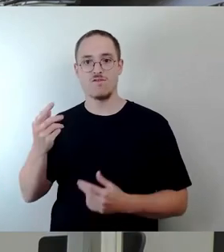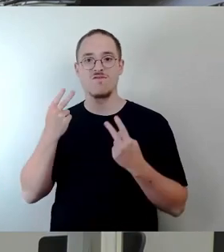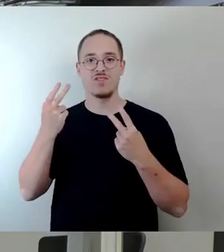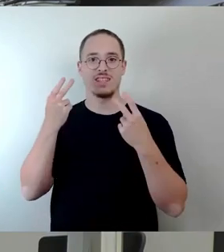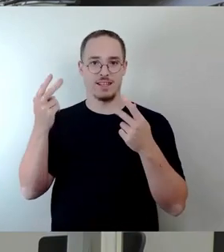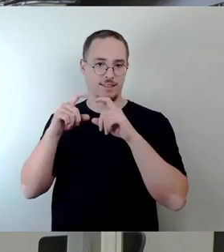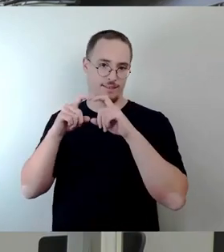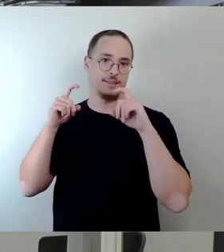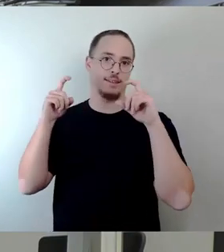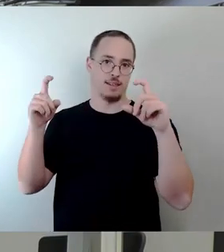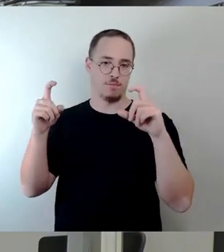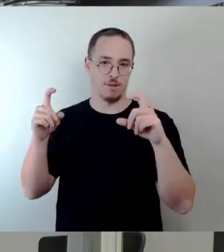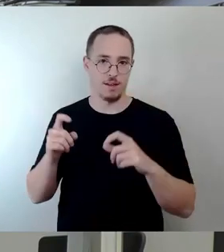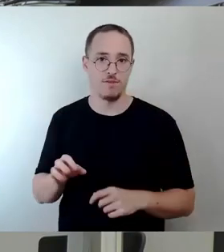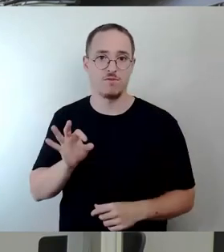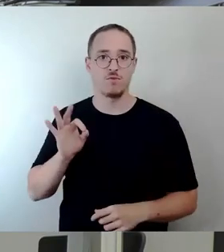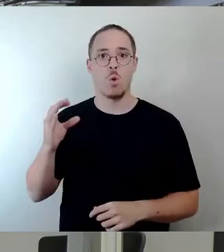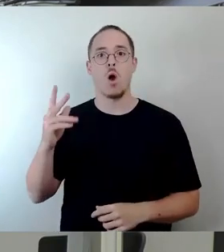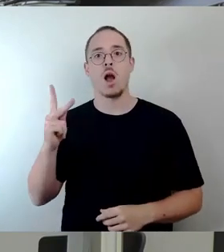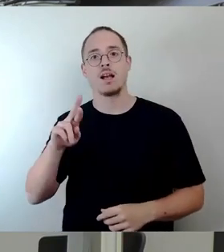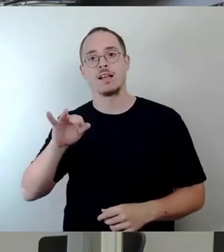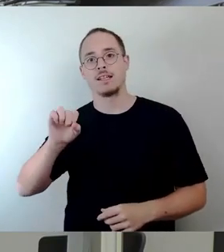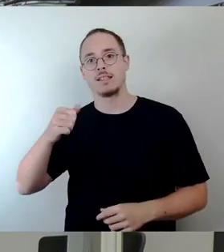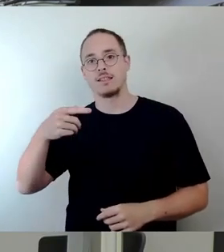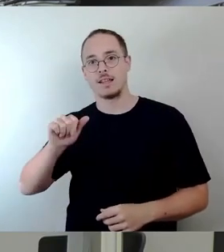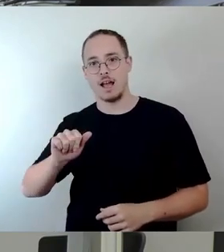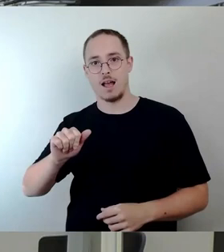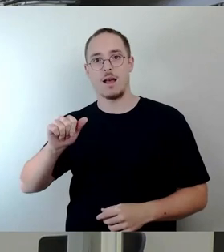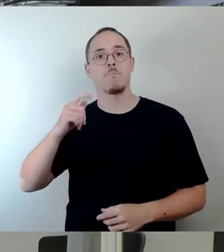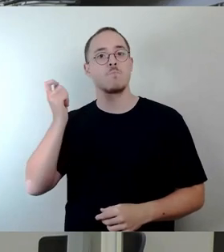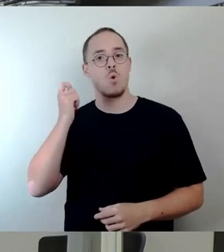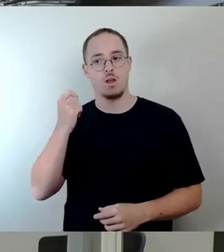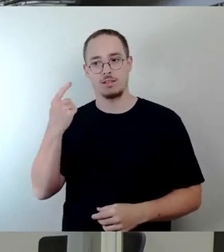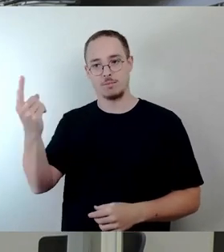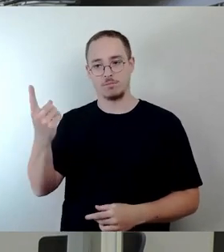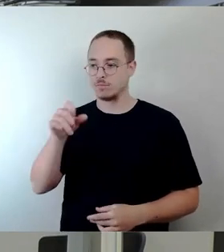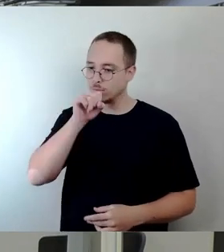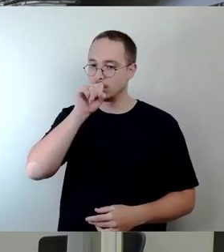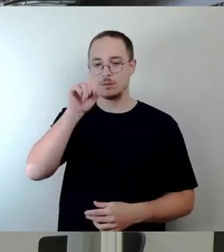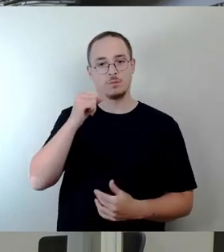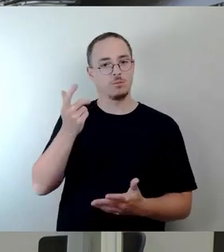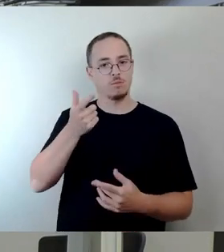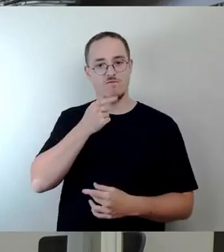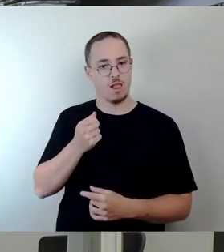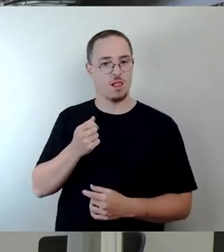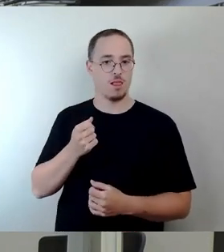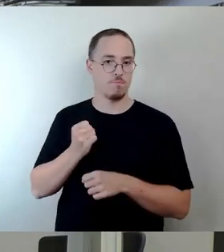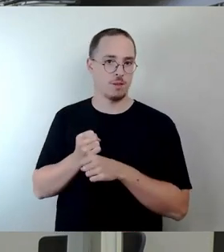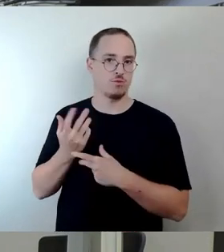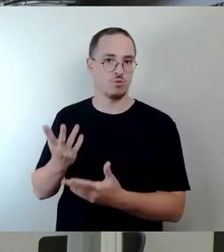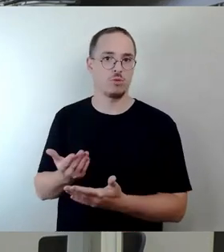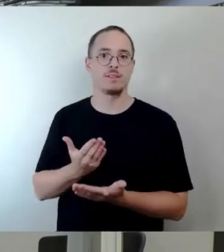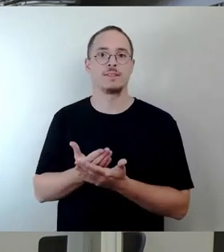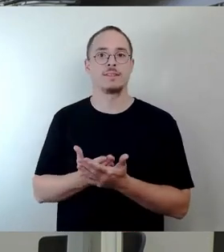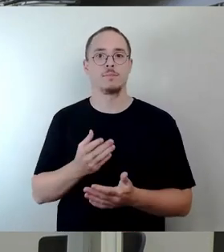und kulturpolitischen Sprecherin, ein ganz wichtiges Anliegen war. Und wir erfüllen dann heute als CDU-Fraktion ein ungeschriebenes Vermächtnis von Christa Müller.